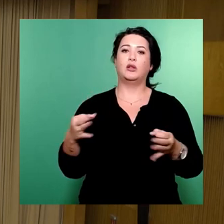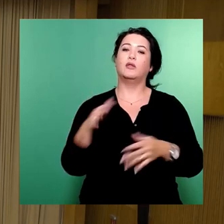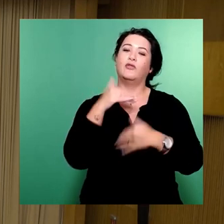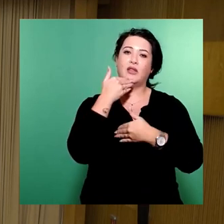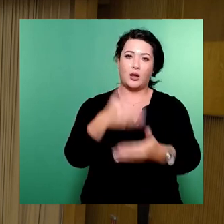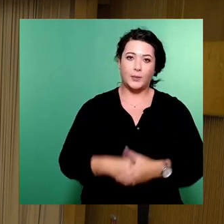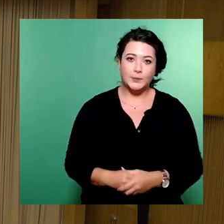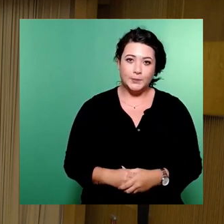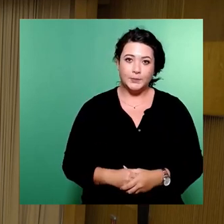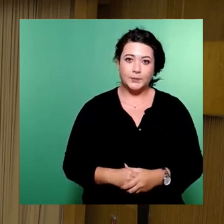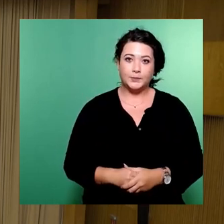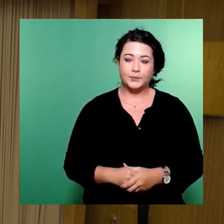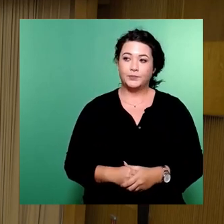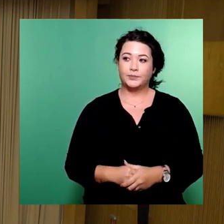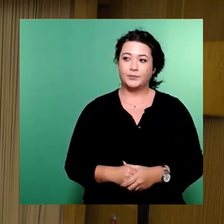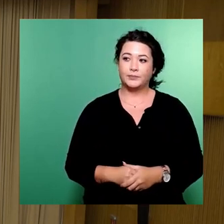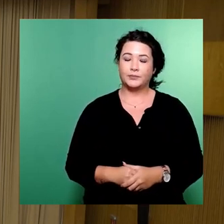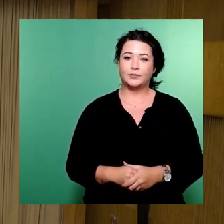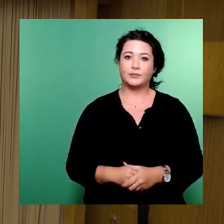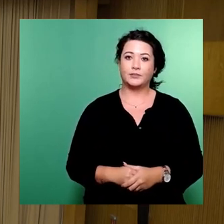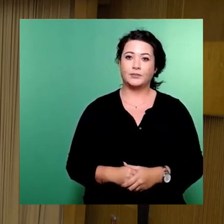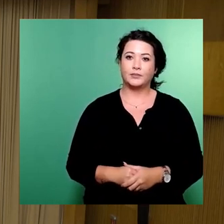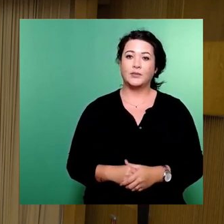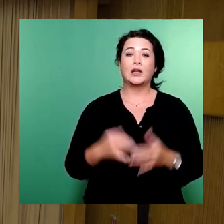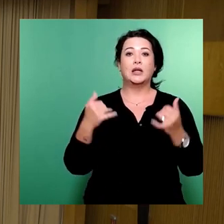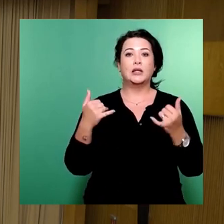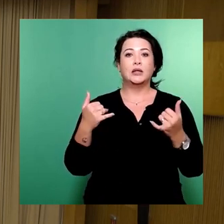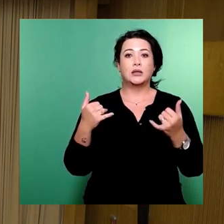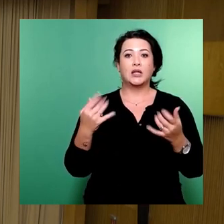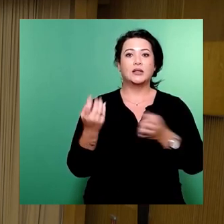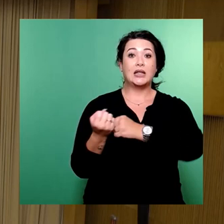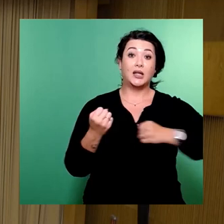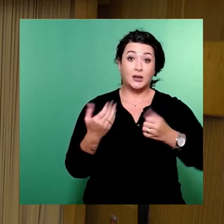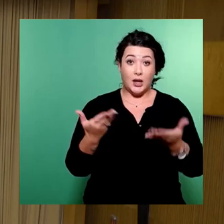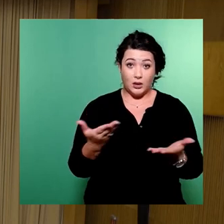Und zum Abschluss der Fraktionsrunde der Fraktion Dissidenten, Herr Aschenbach.